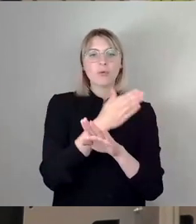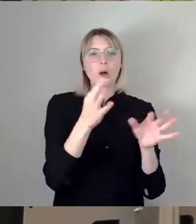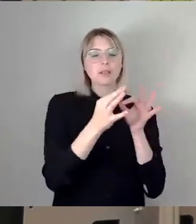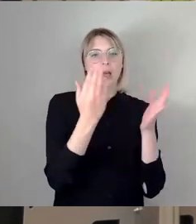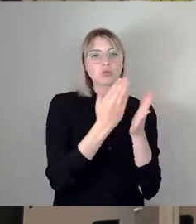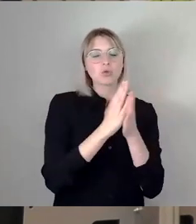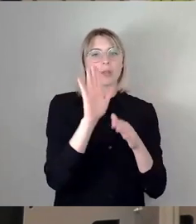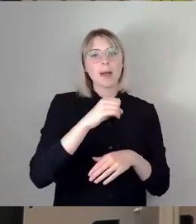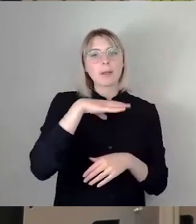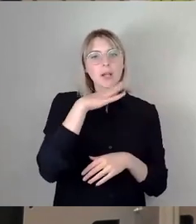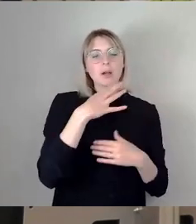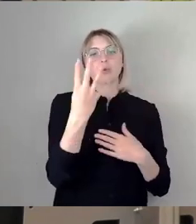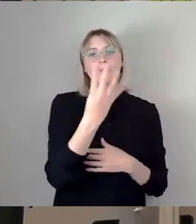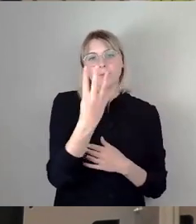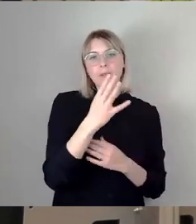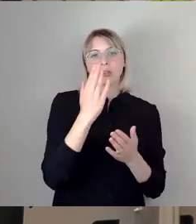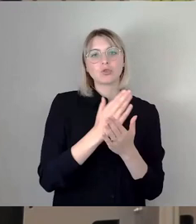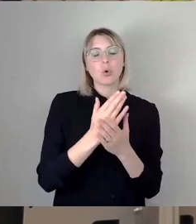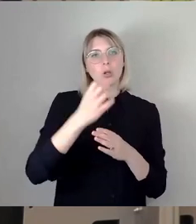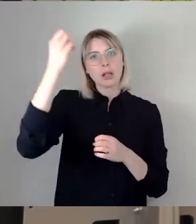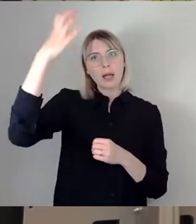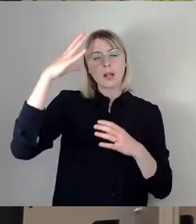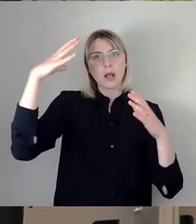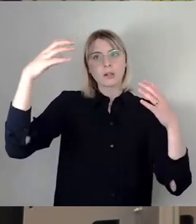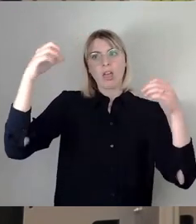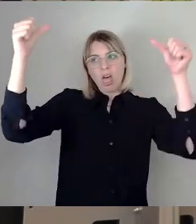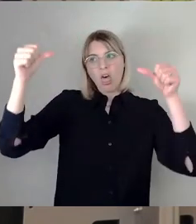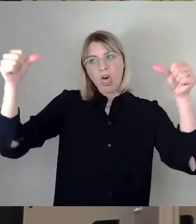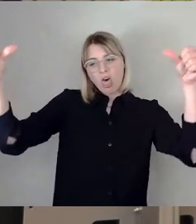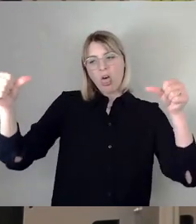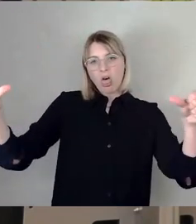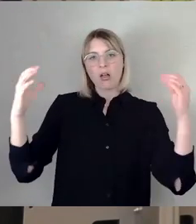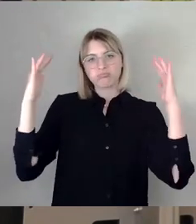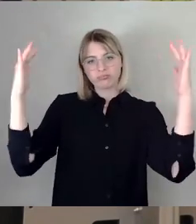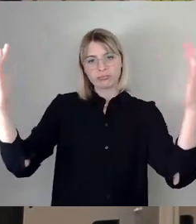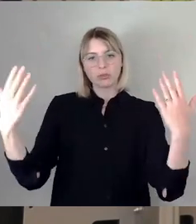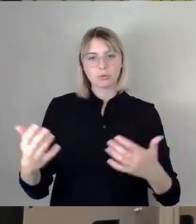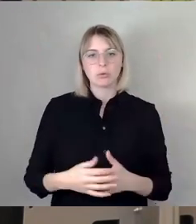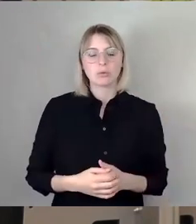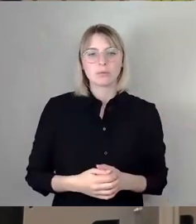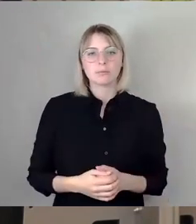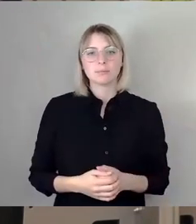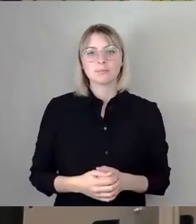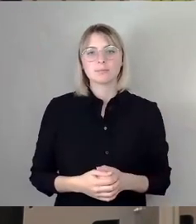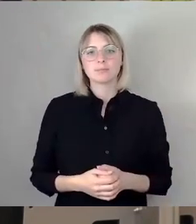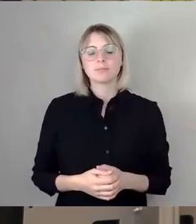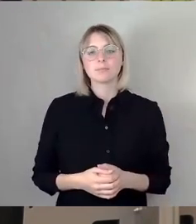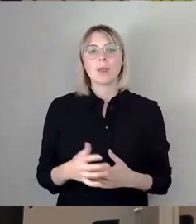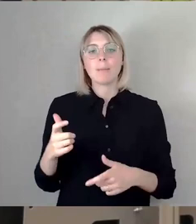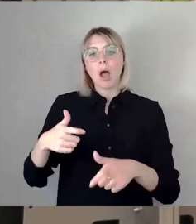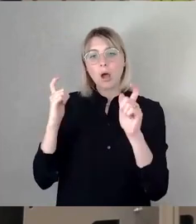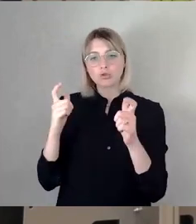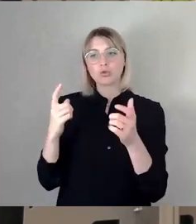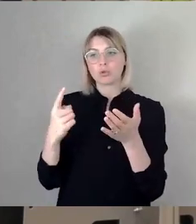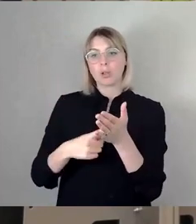ganze Laternenmasten mit Plakaten vollgehangen sind. Es gab im Ausschuss das Argument, na ja, wir haben